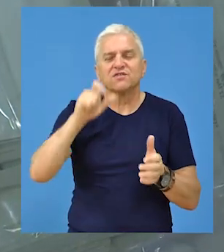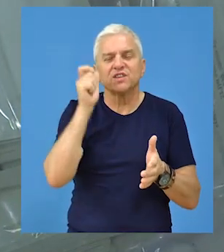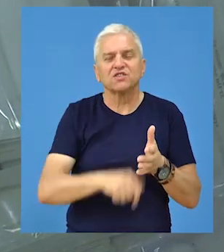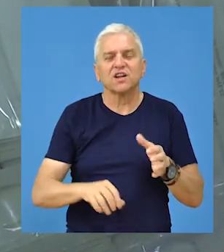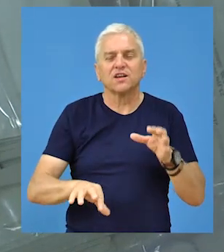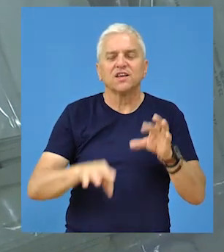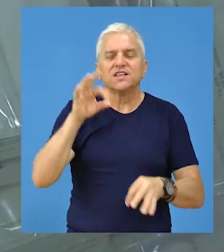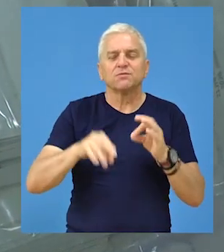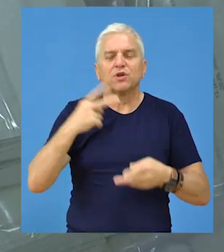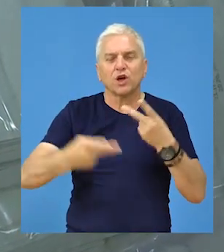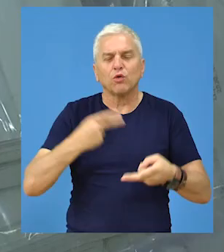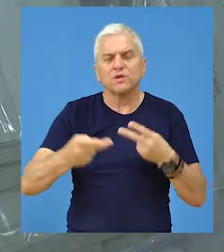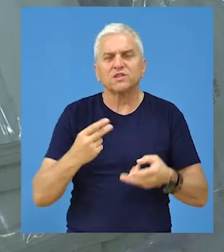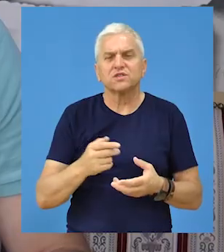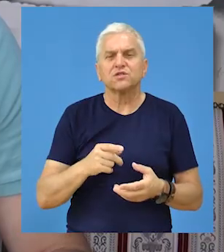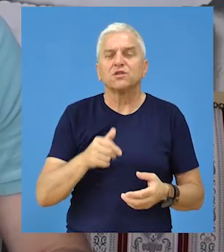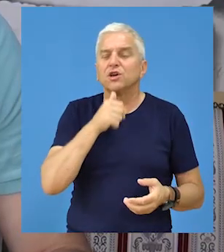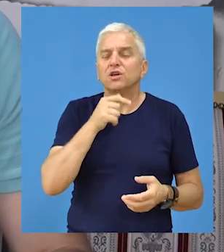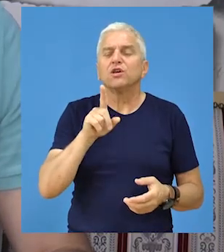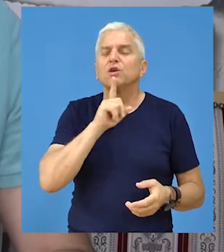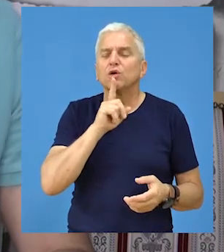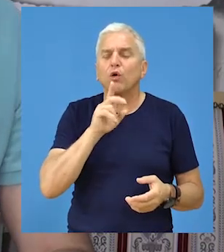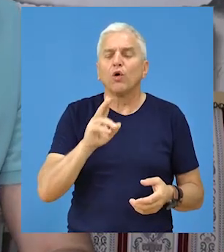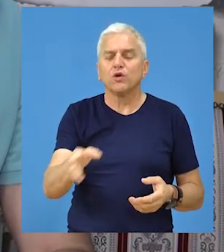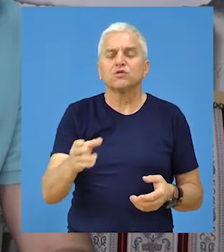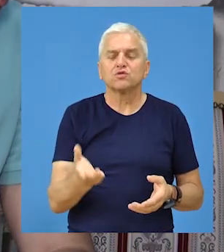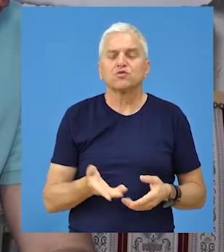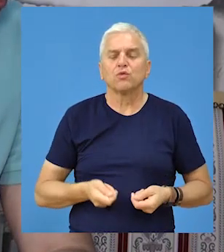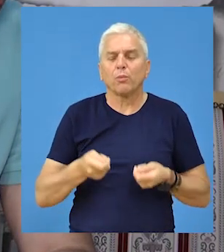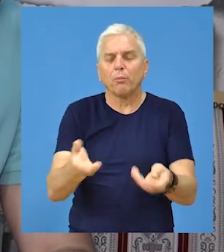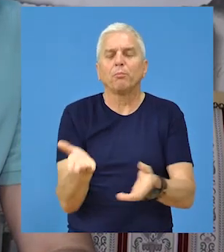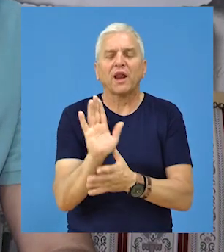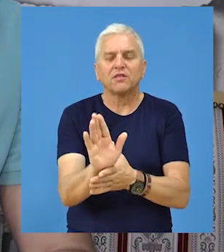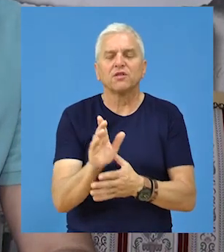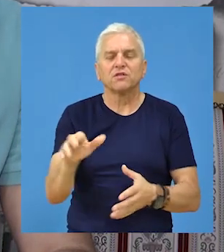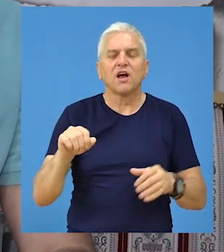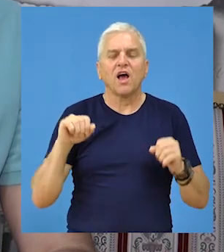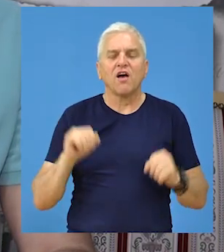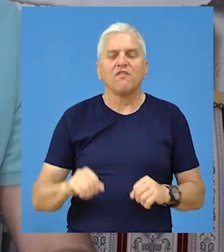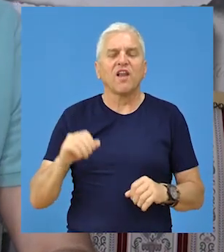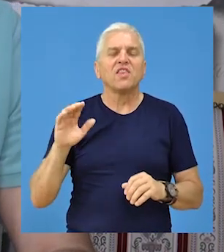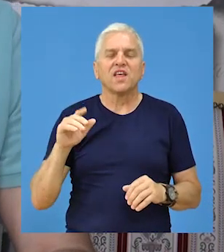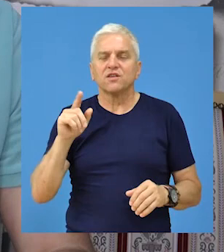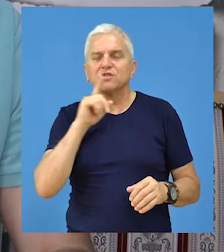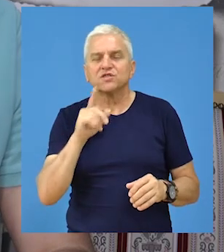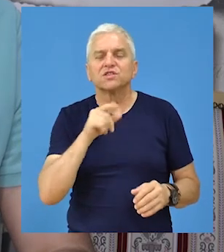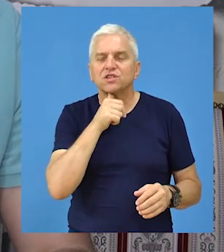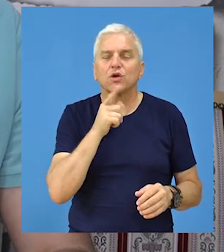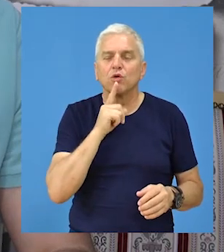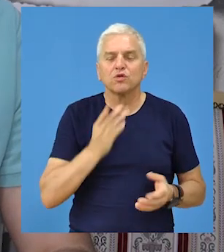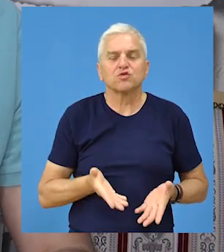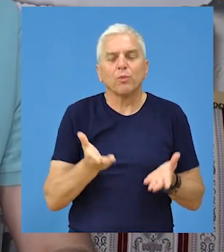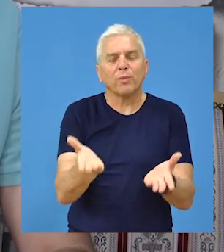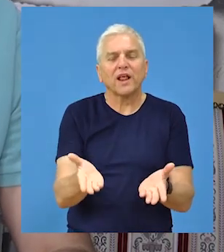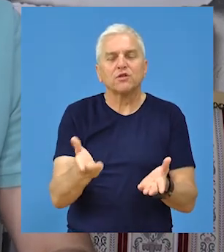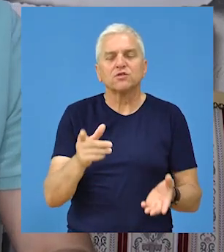svi članovi izborne komisije i oni koji su predloženi od strane vladajućih stranaka i